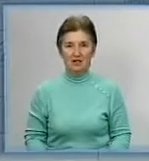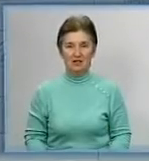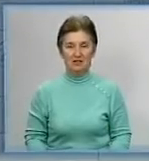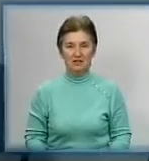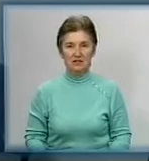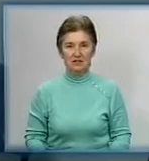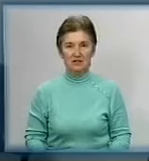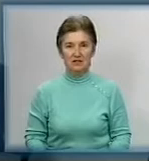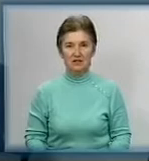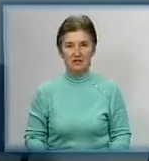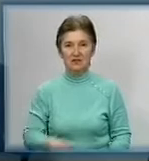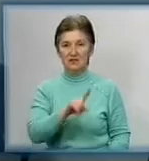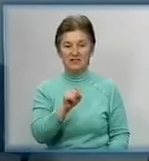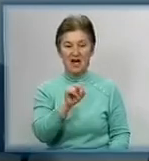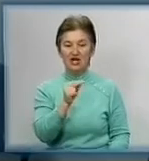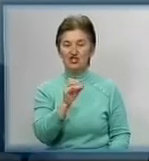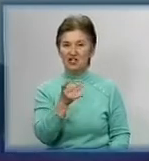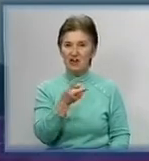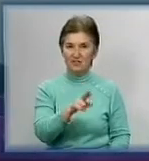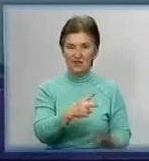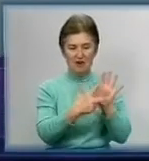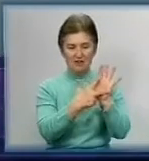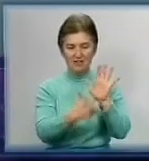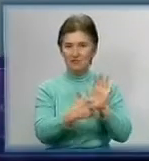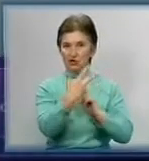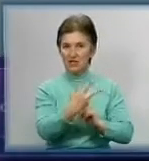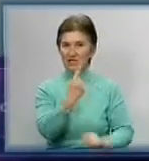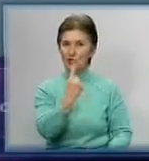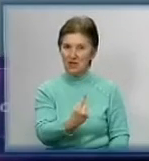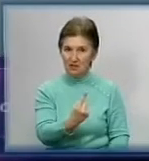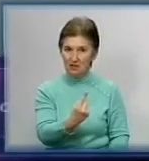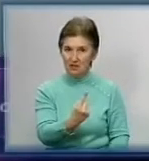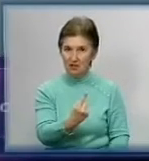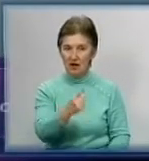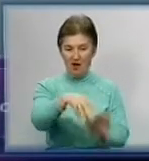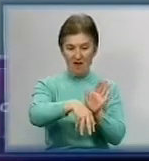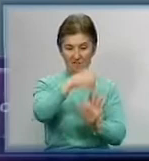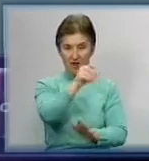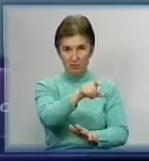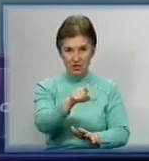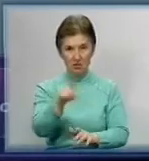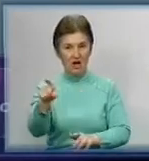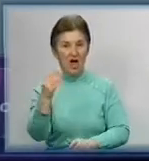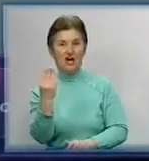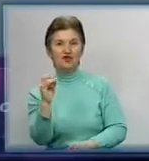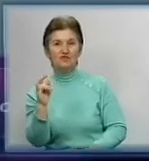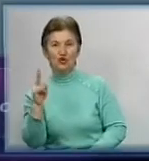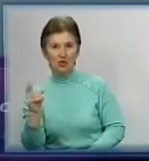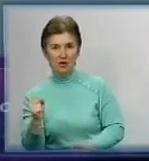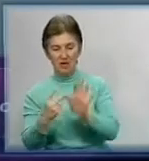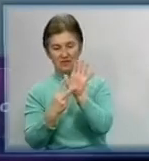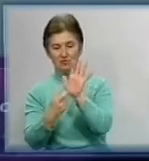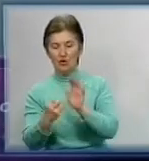За Чернявського Олександра Олександровича 831 виборець віддав голос за Шевчука Олександра Миколаївича